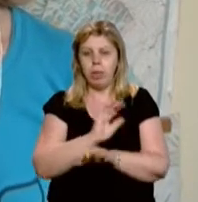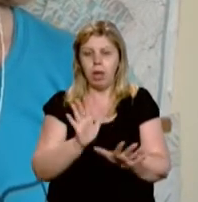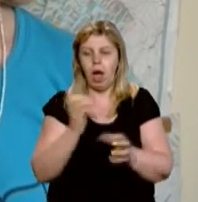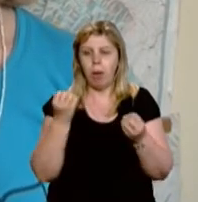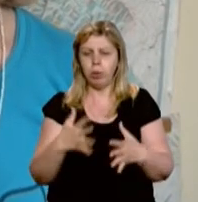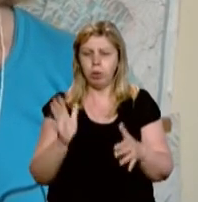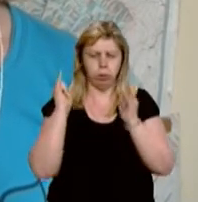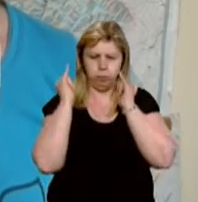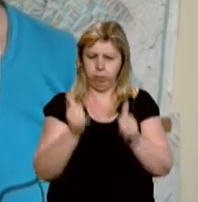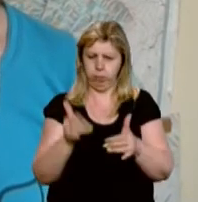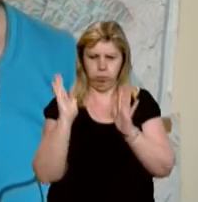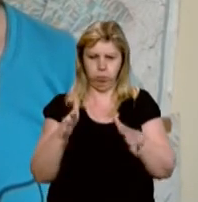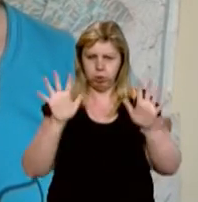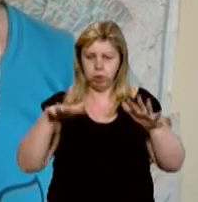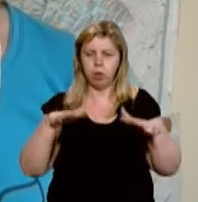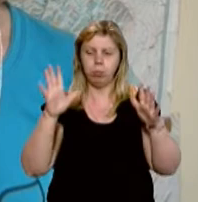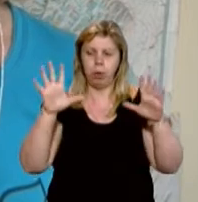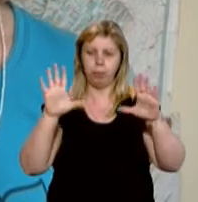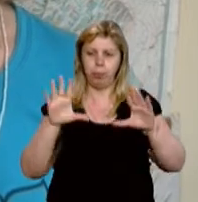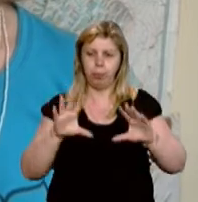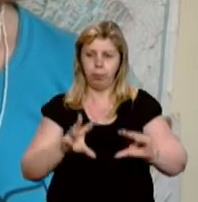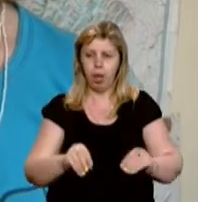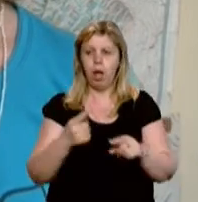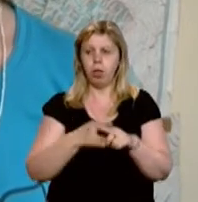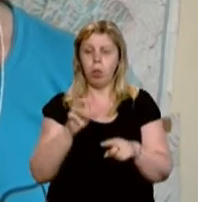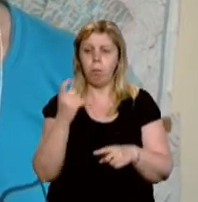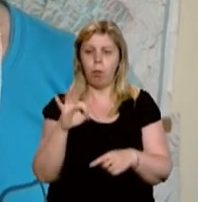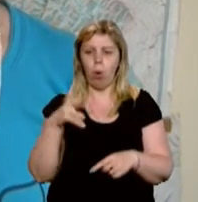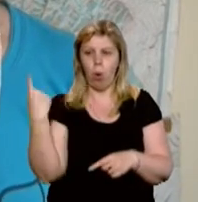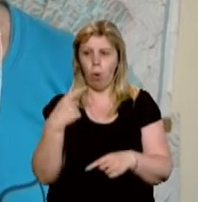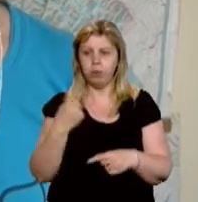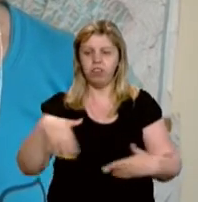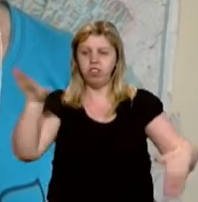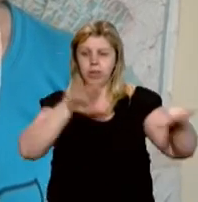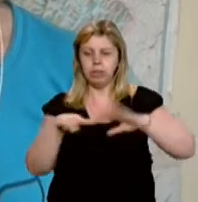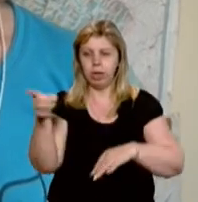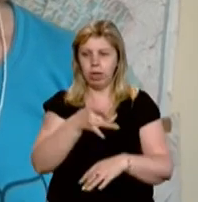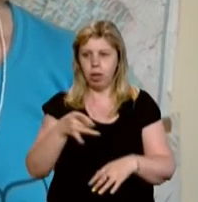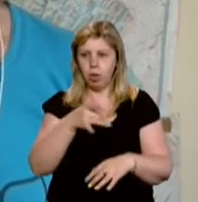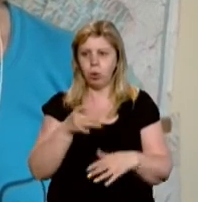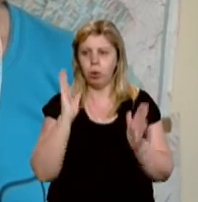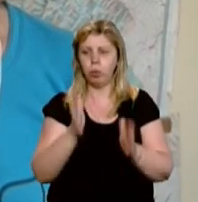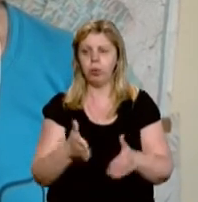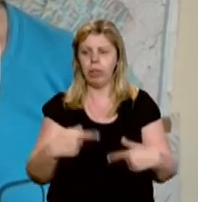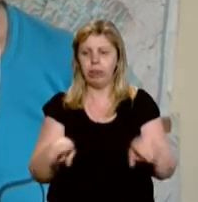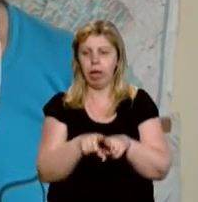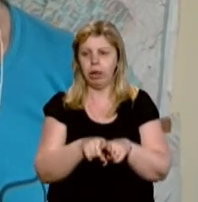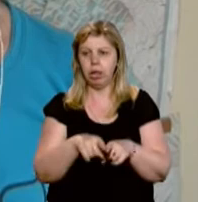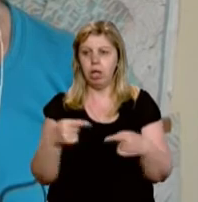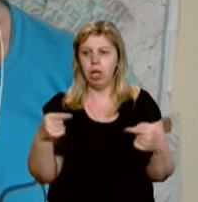інтенсивність їх буде зменшуватися, але по області, особливо в гірських районах, будуть такі